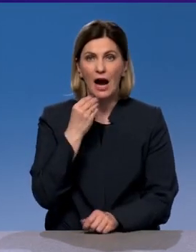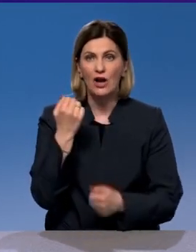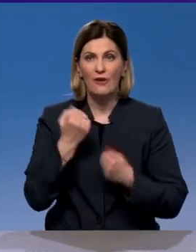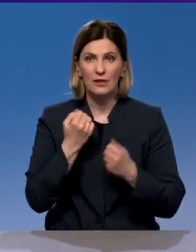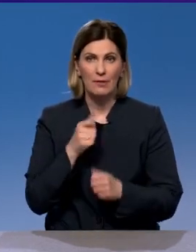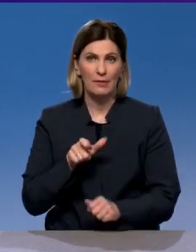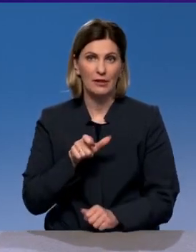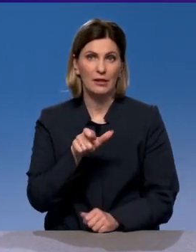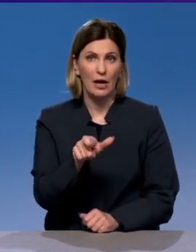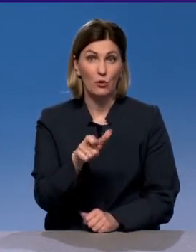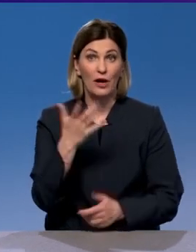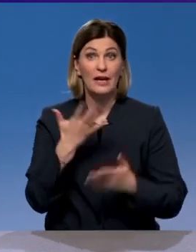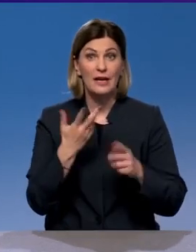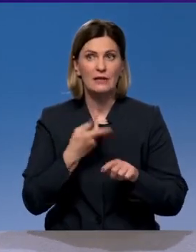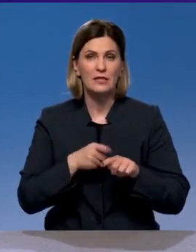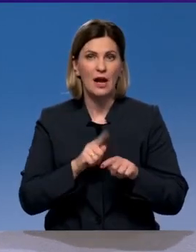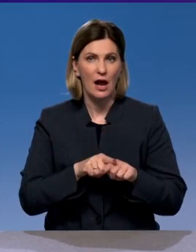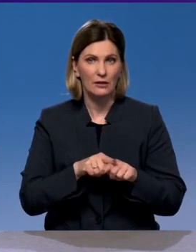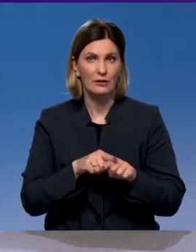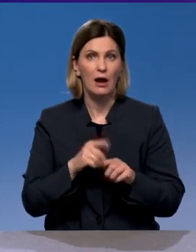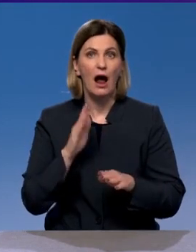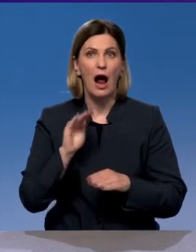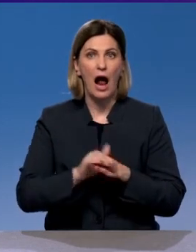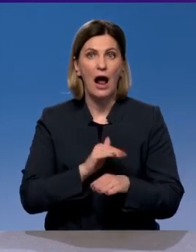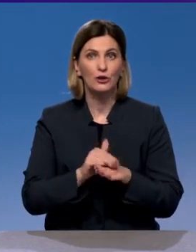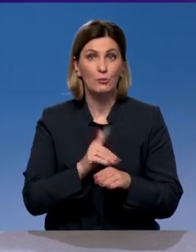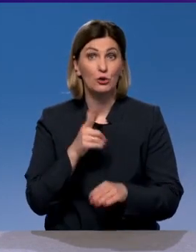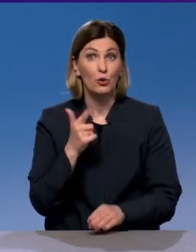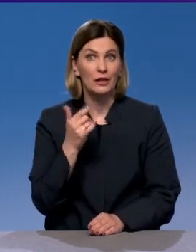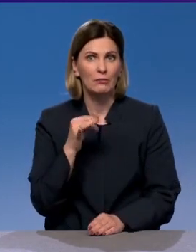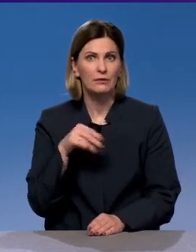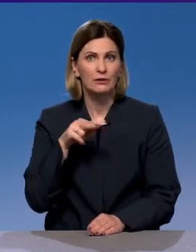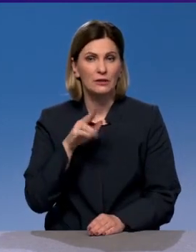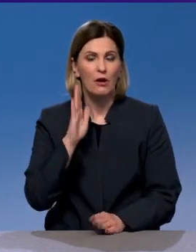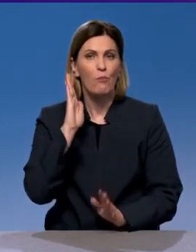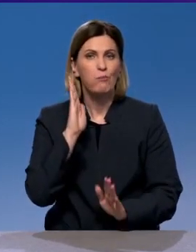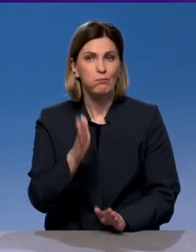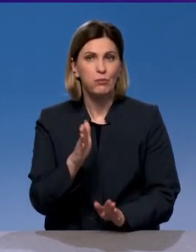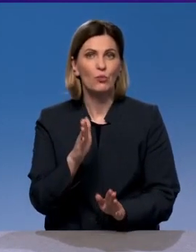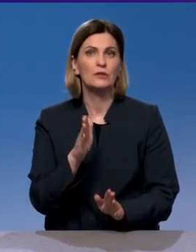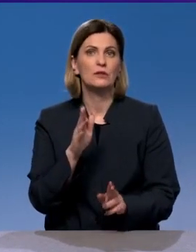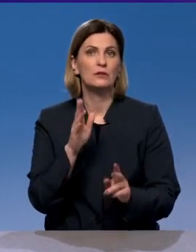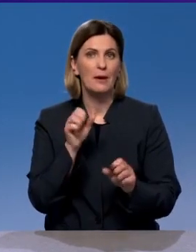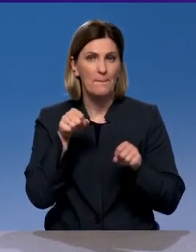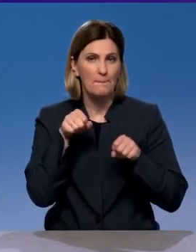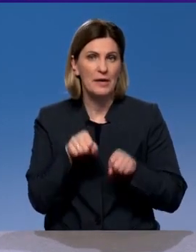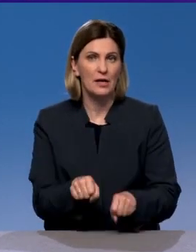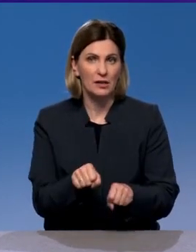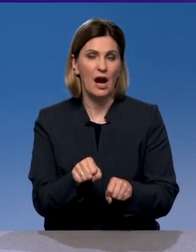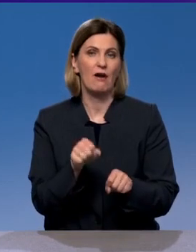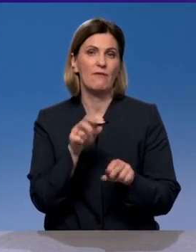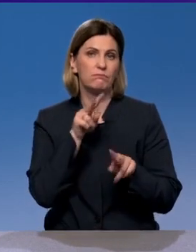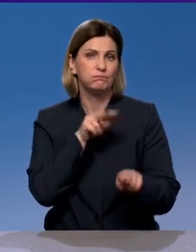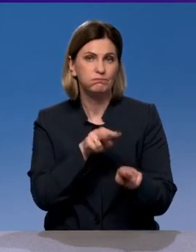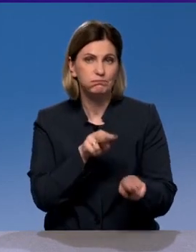И если эту инициативу одобрят, то у ГИБДД будет право контролировать процесс ремонта и эксплуатации дорог, разметки, светофоров